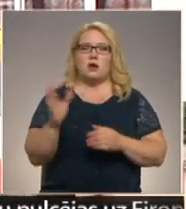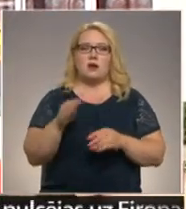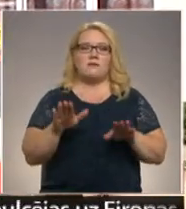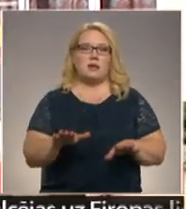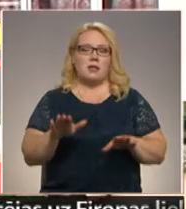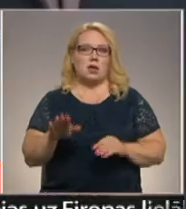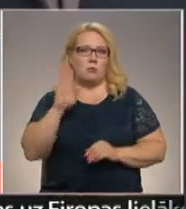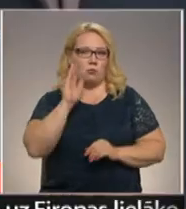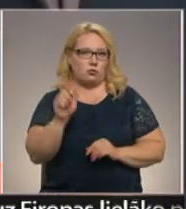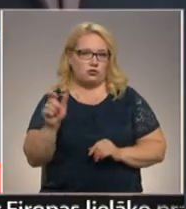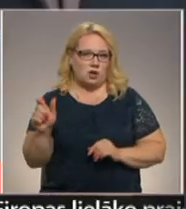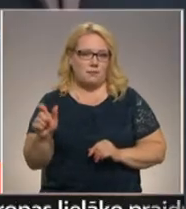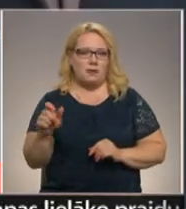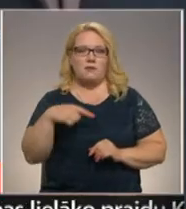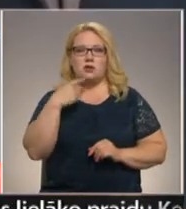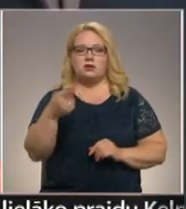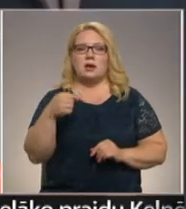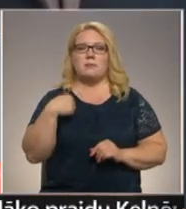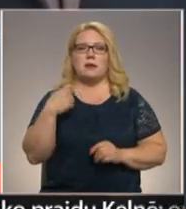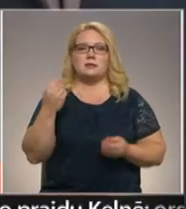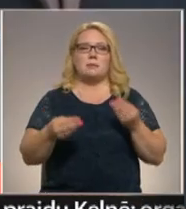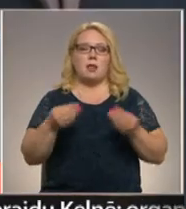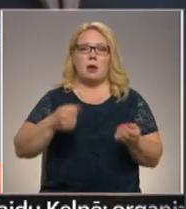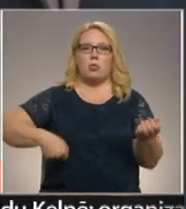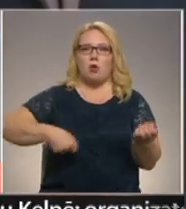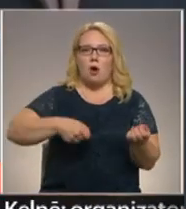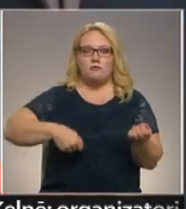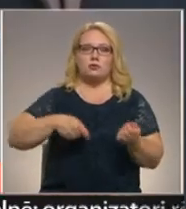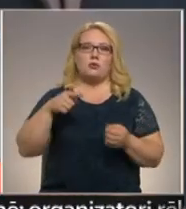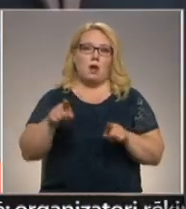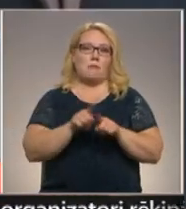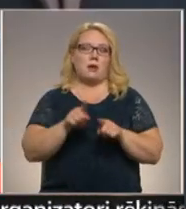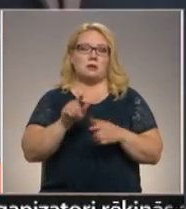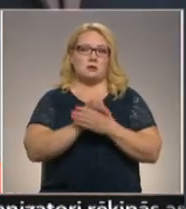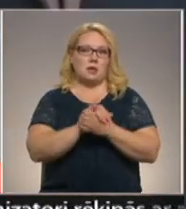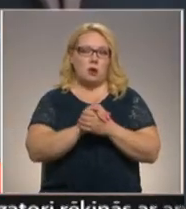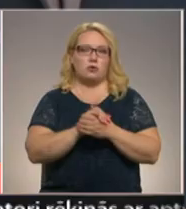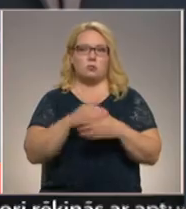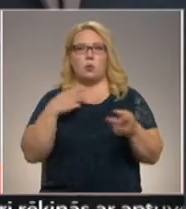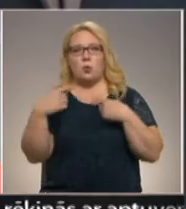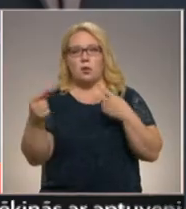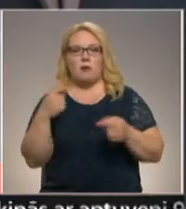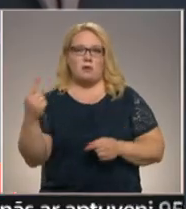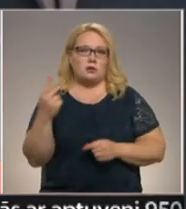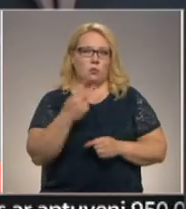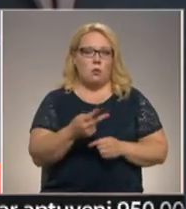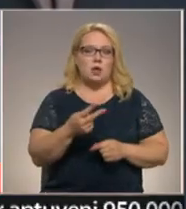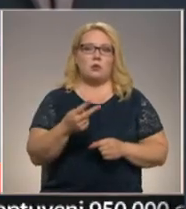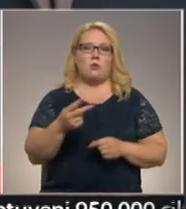vietējiem puišiem. Ar viņiem mēs spēlējām nobusu, tā mēs sadraudzējām. Mēs runājām viens otru,